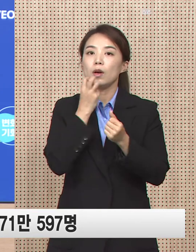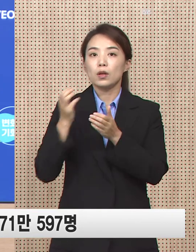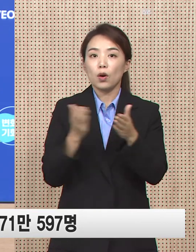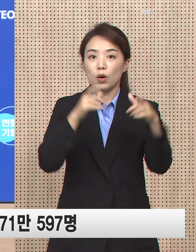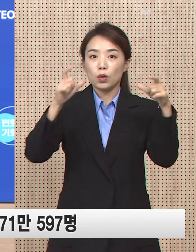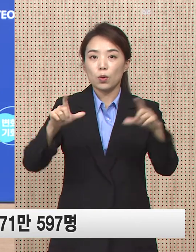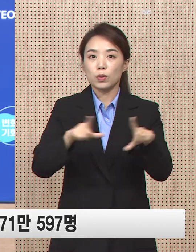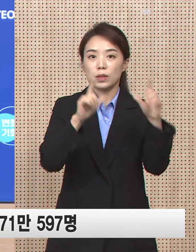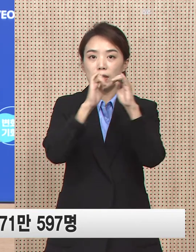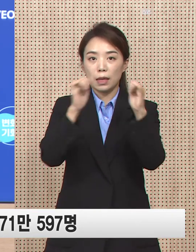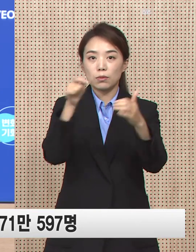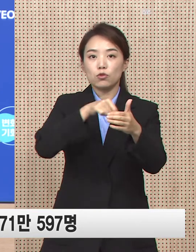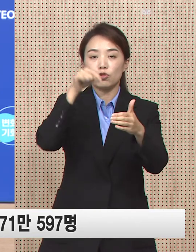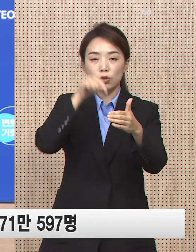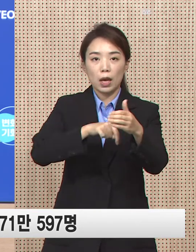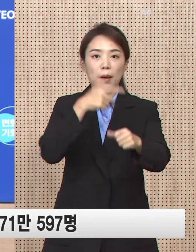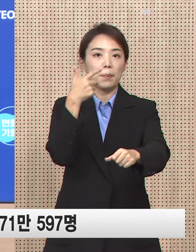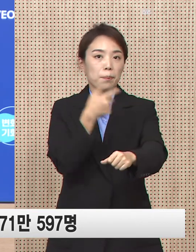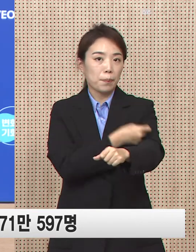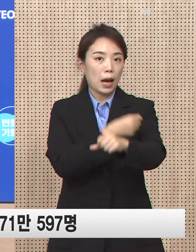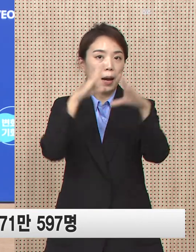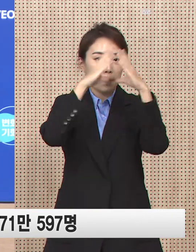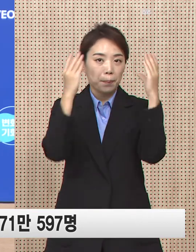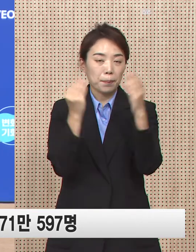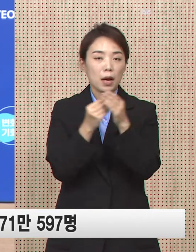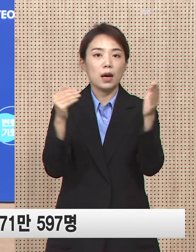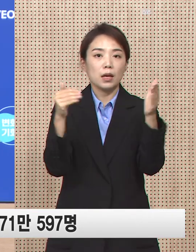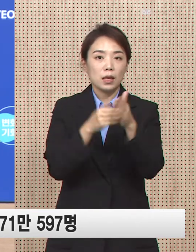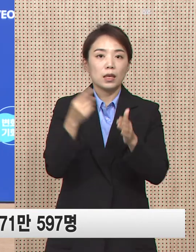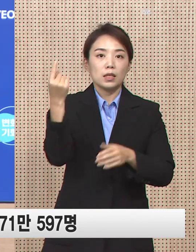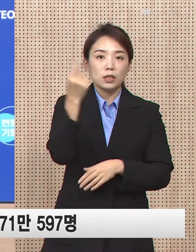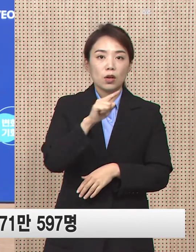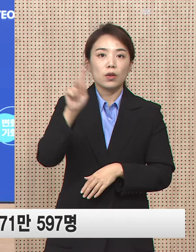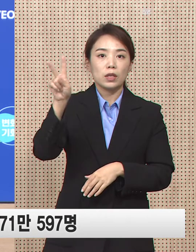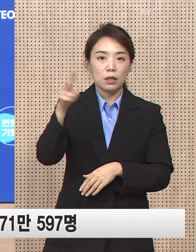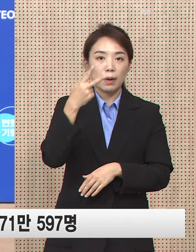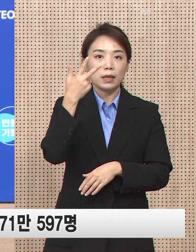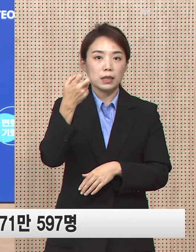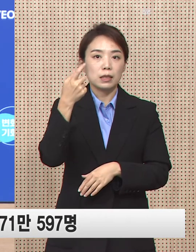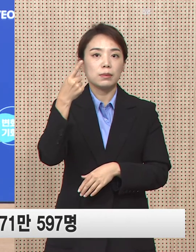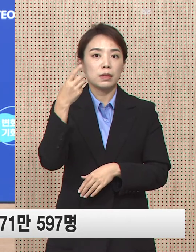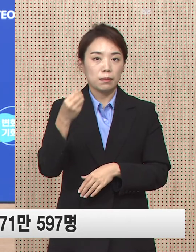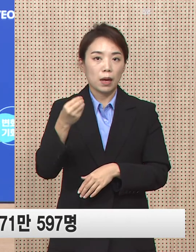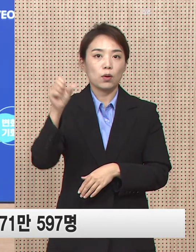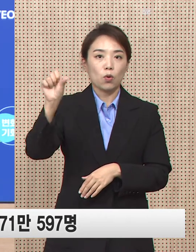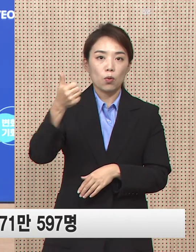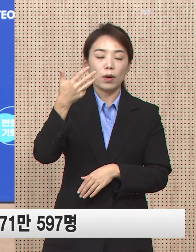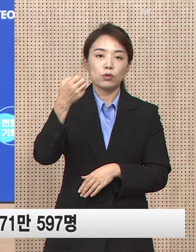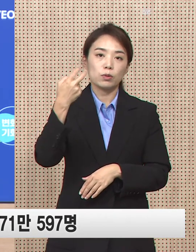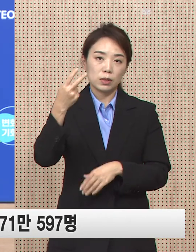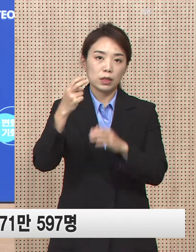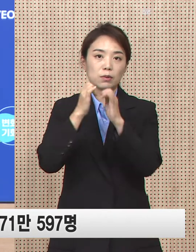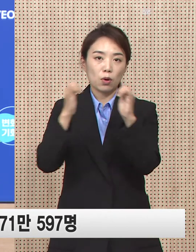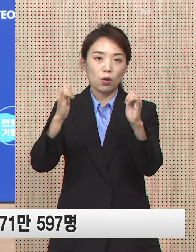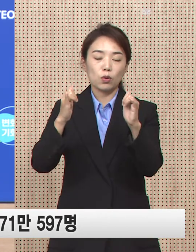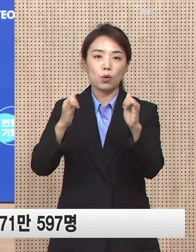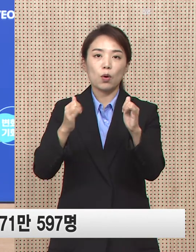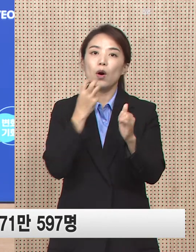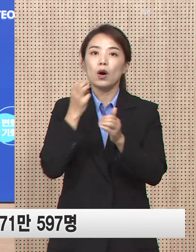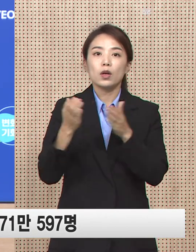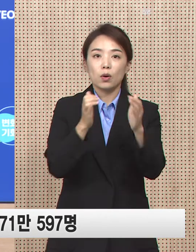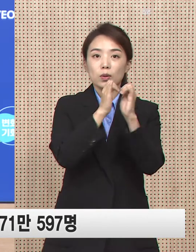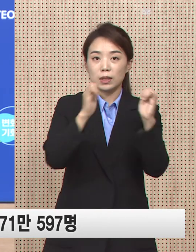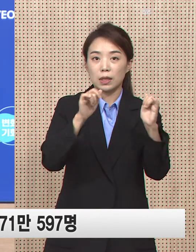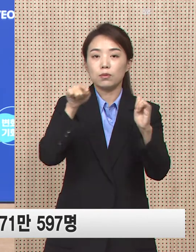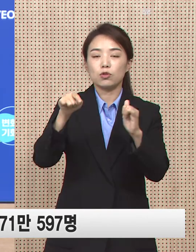코로나19 기본접종을 완료한 사람은 1,171만 597명으로 경기도 인구의 86.9%에